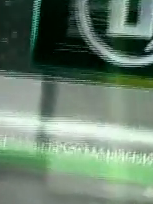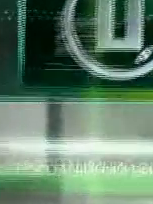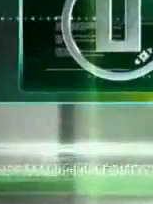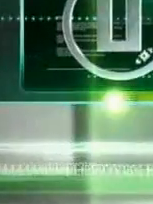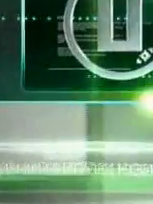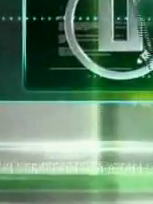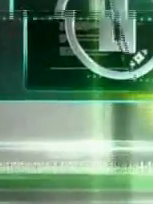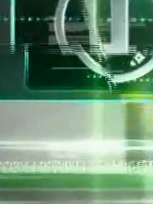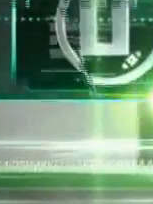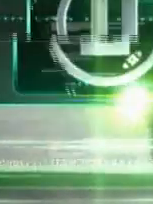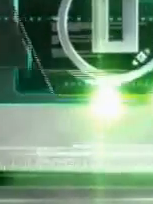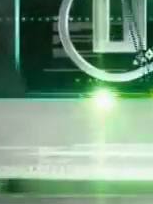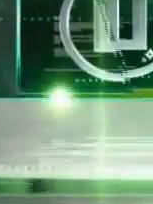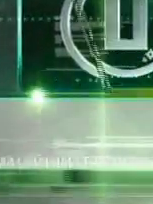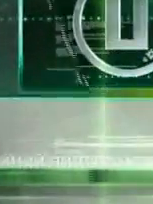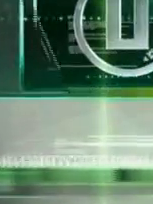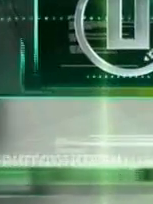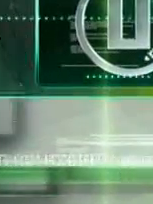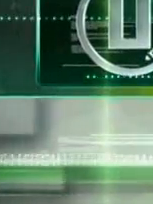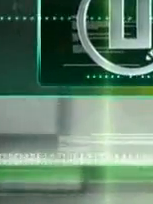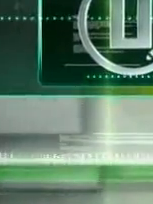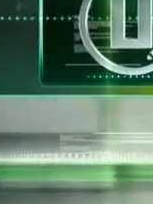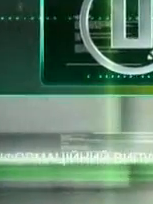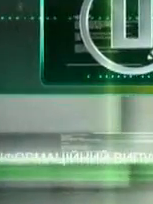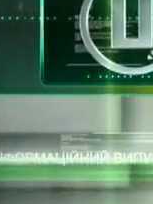Миру вам та спокою, і нехай береже.